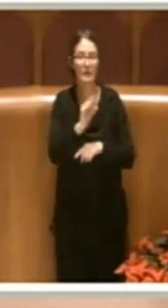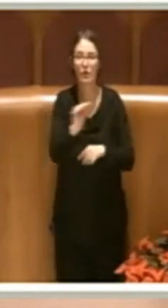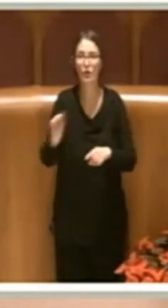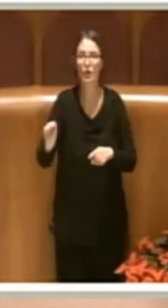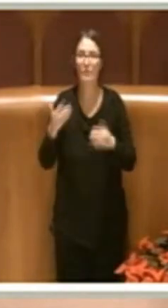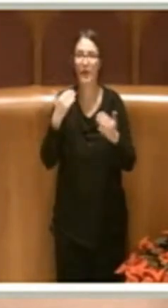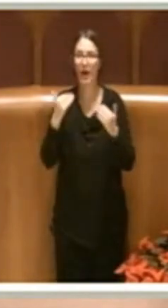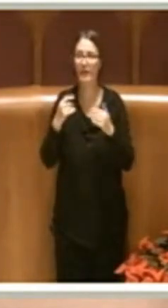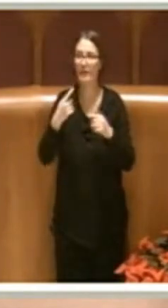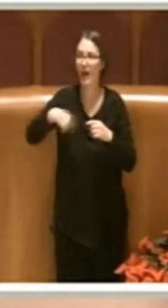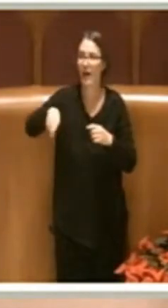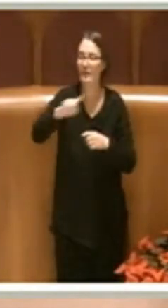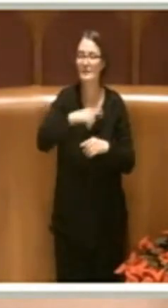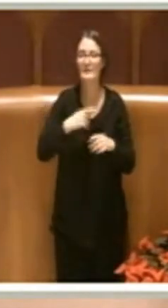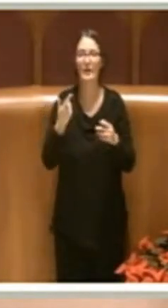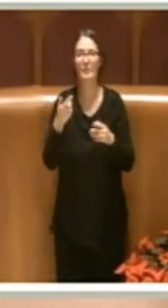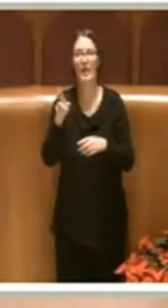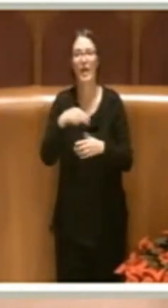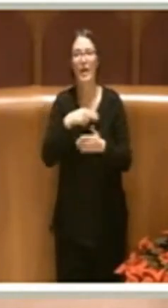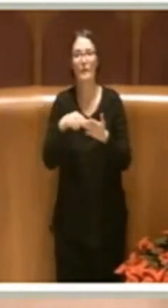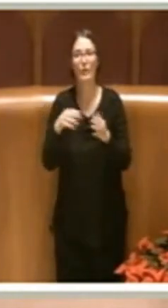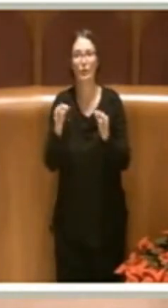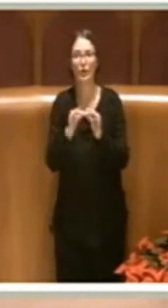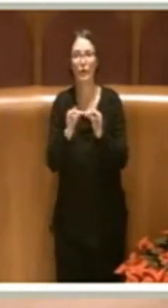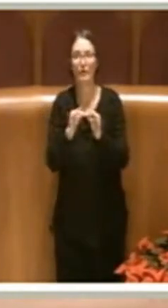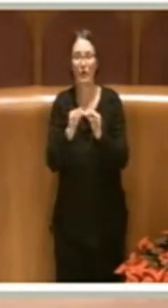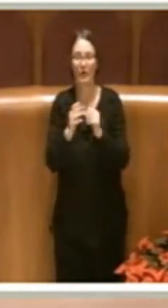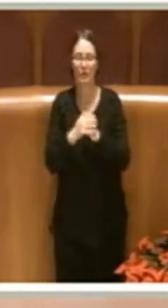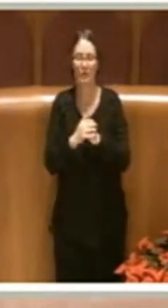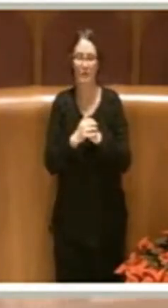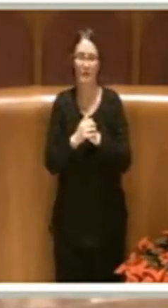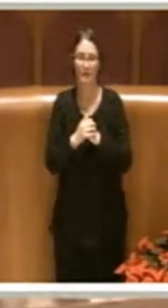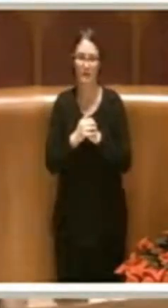votare favorevolmente a questo ordine del giorno. Grazie.